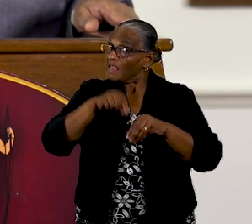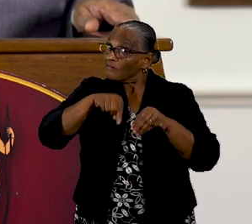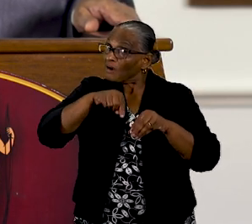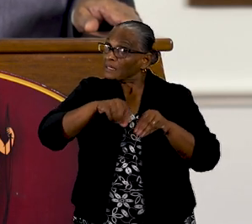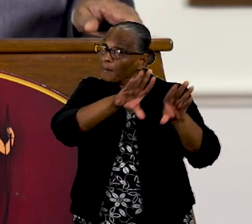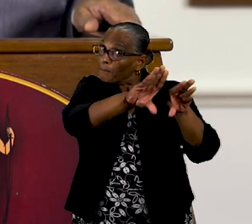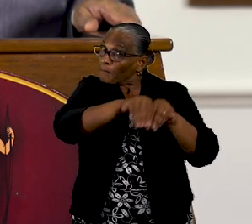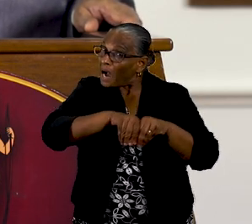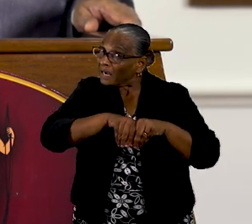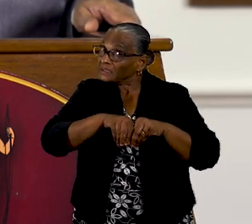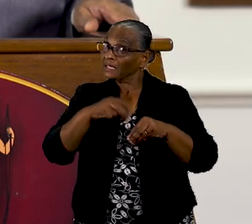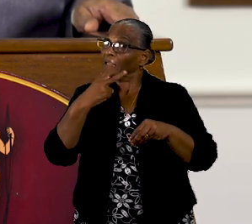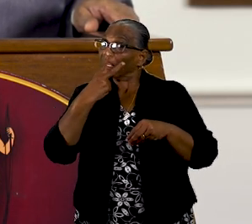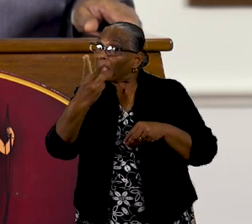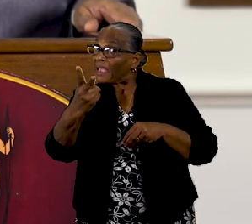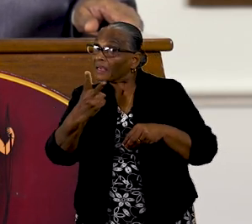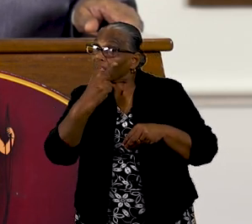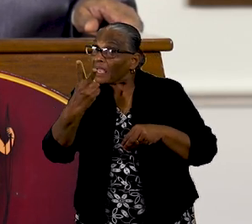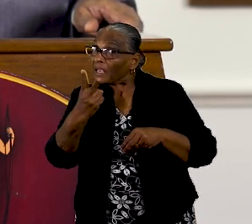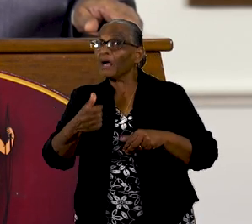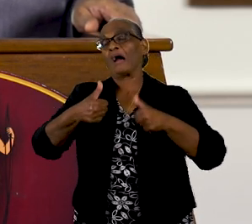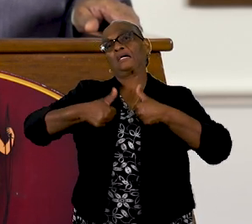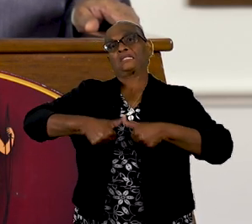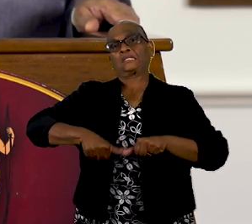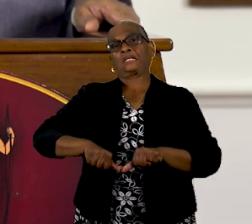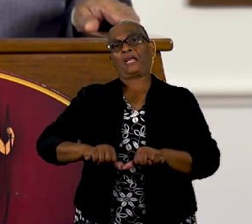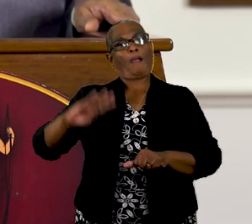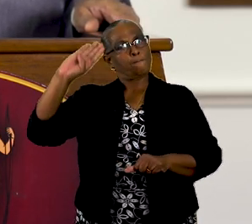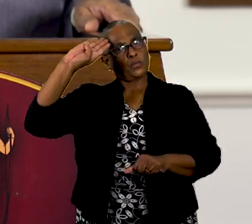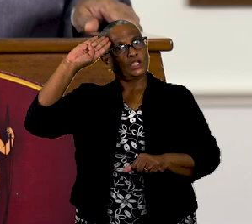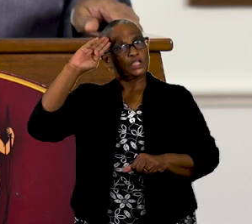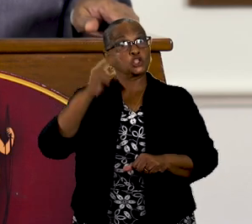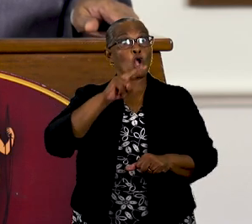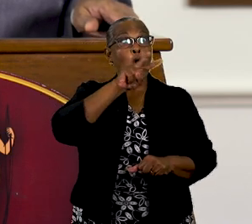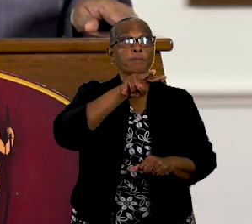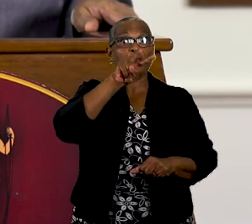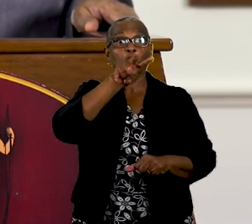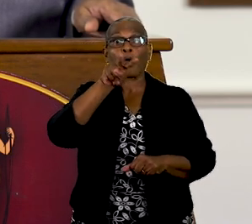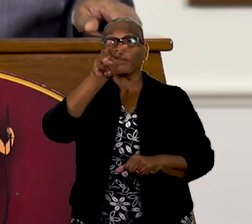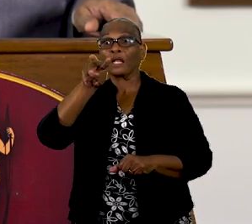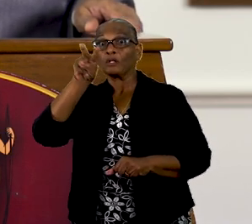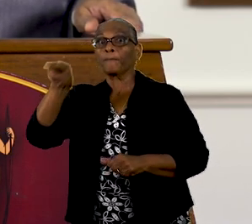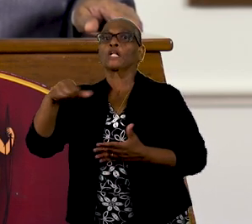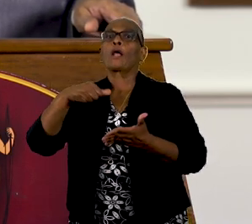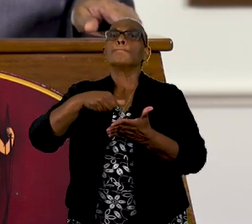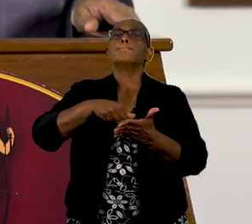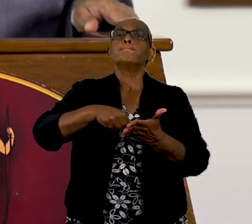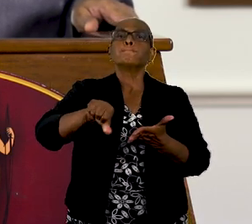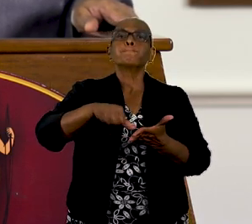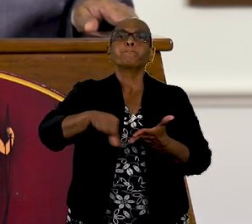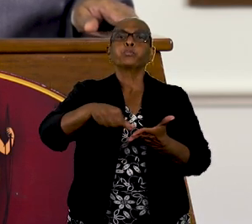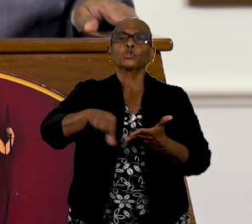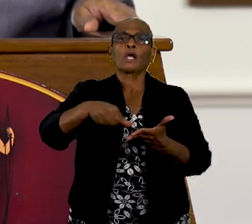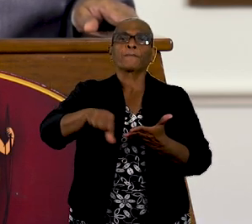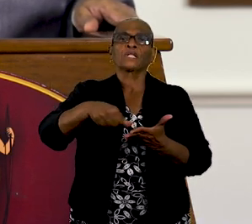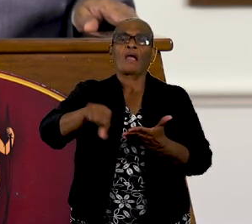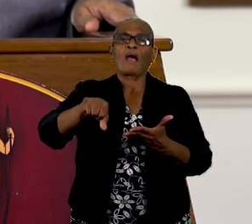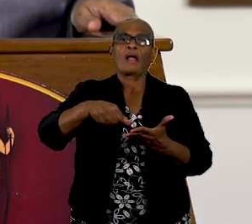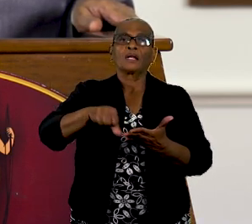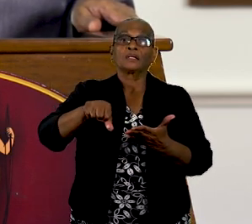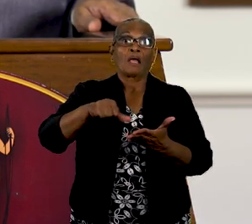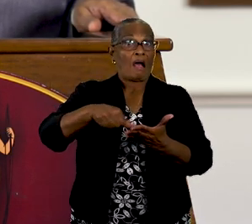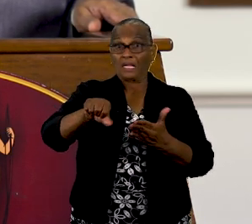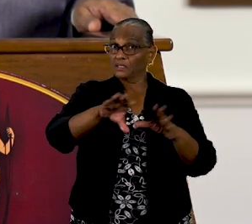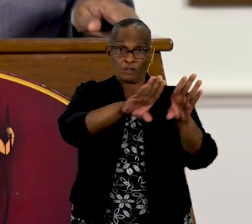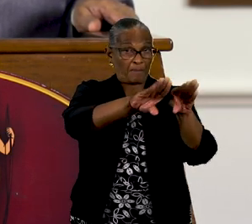maatregelen drastisch worden verscherpt door de politie. Waarbij beboeting bij het niet naleven